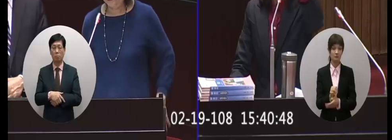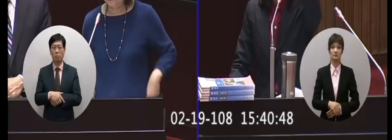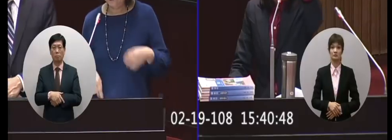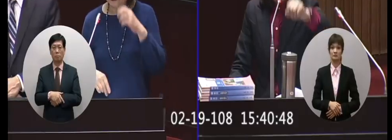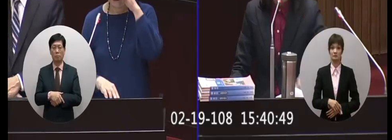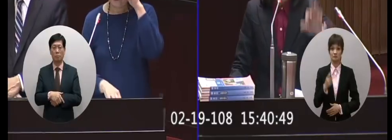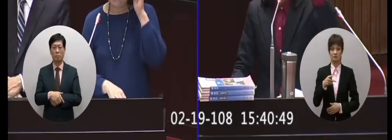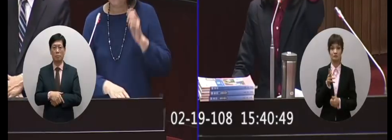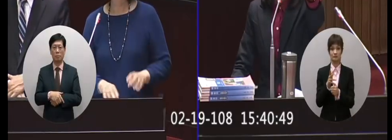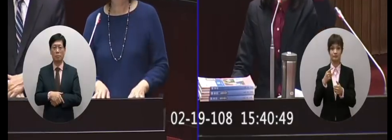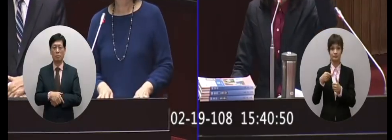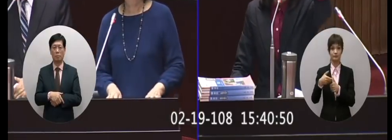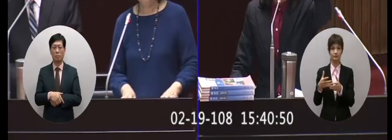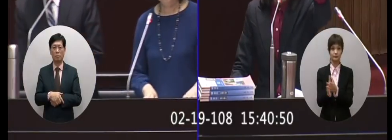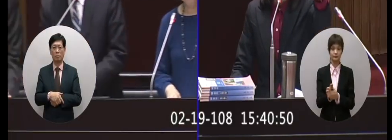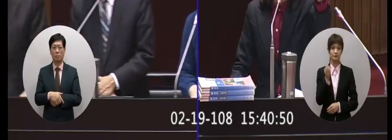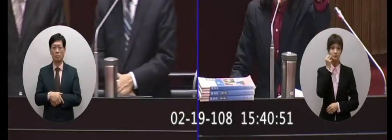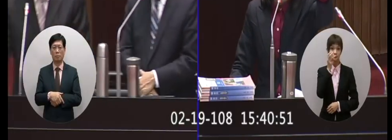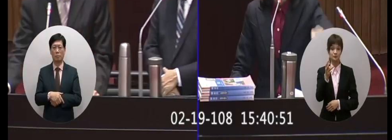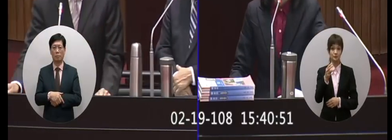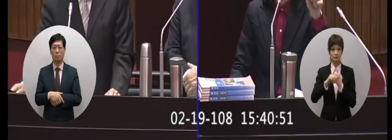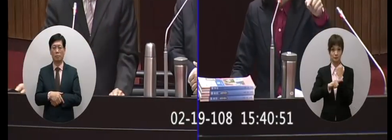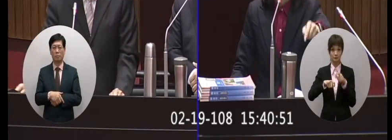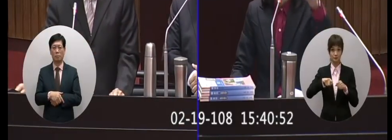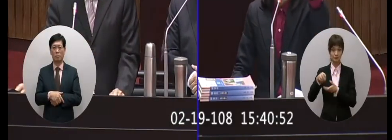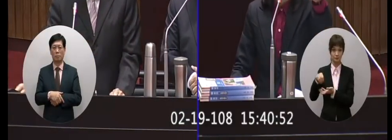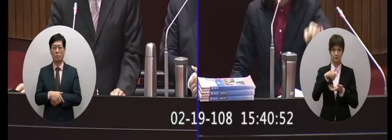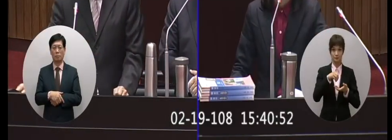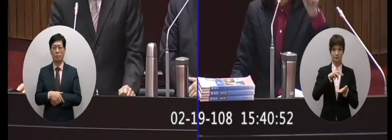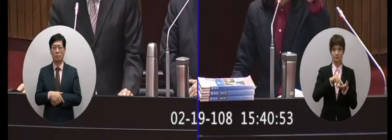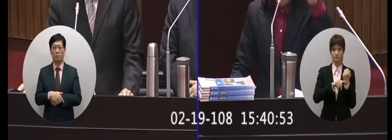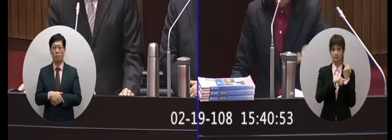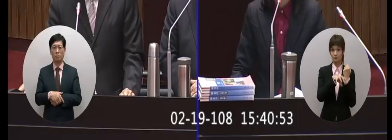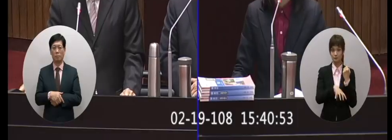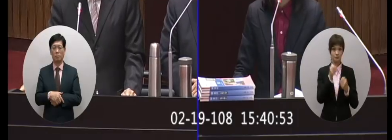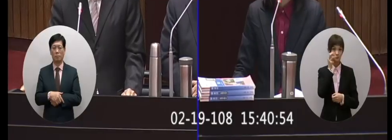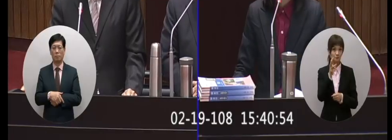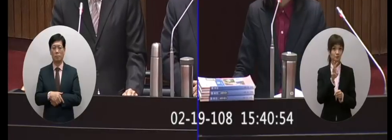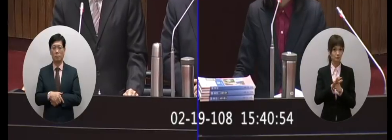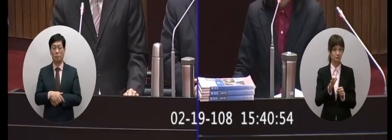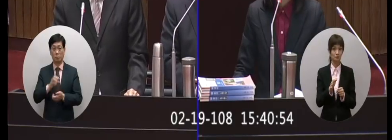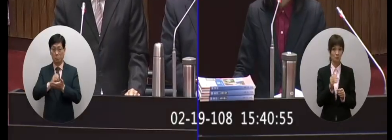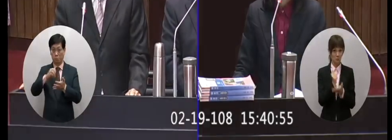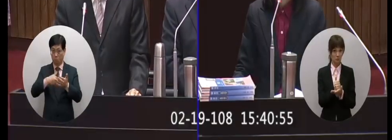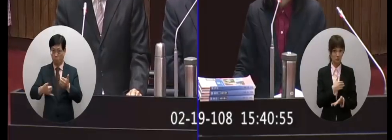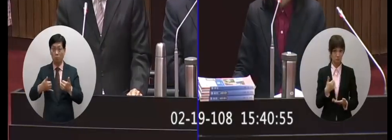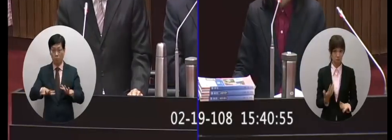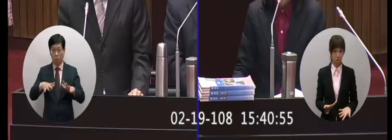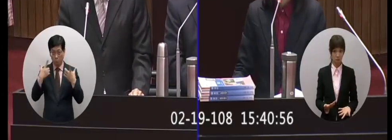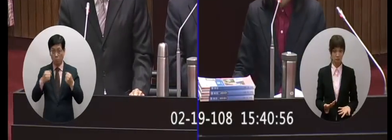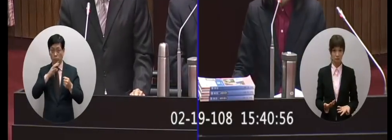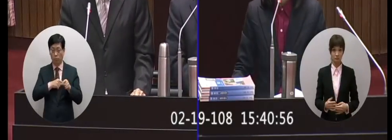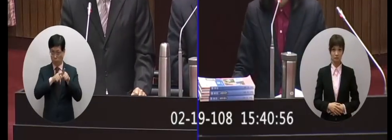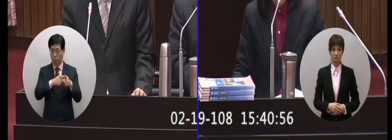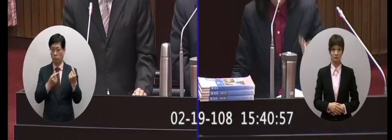另外請問一下教育部三個月內送法案到立法院來審議 三個月內做到了嗎跟委員報告 我們現在也是往這個